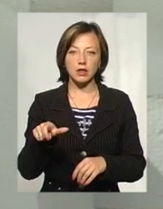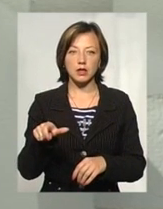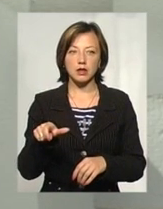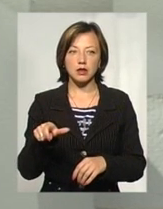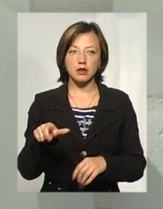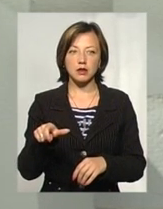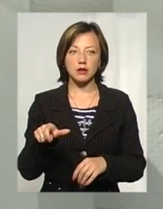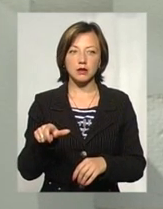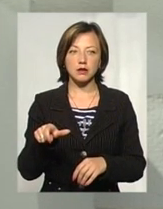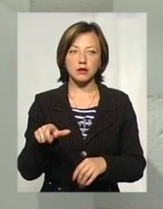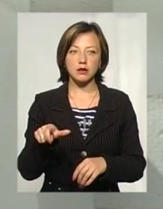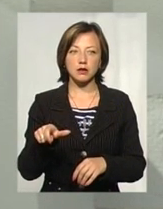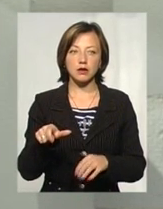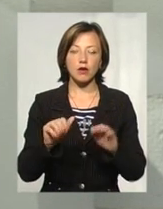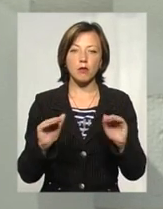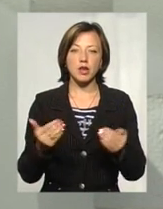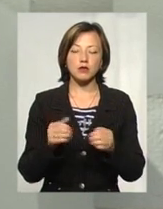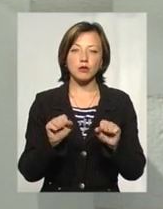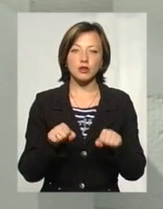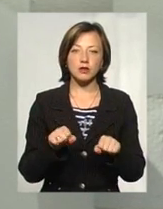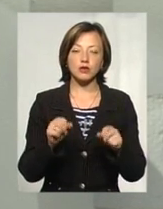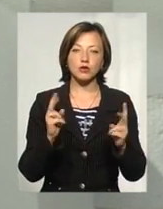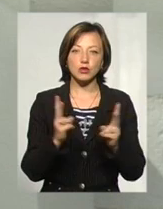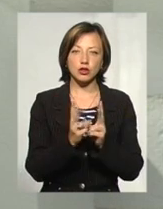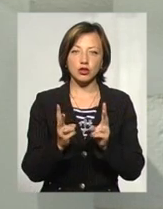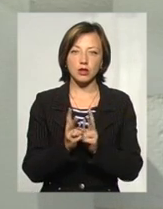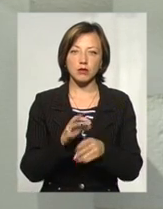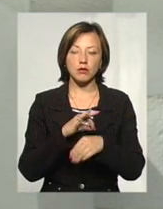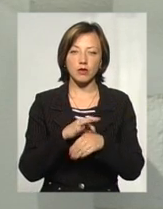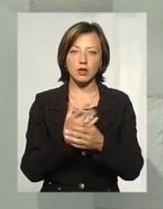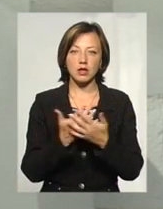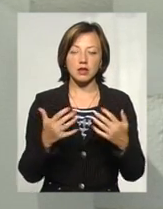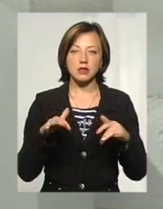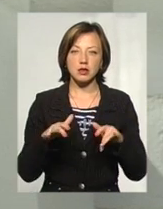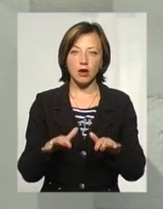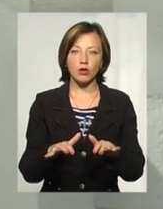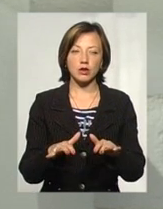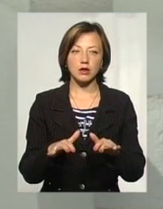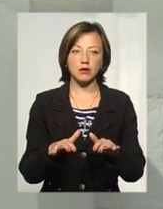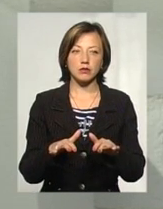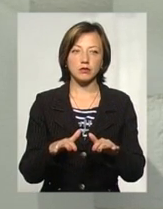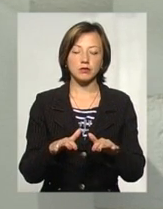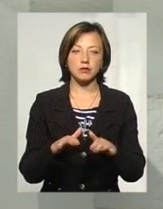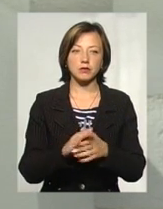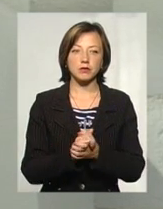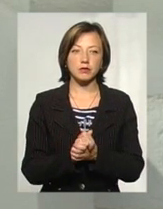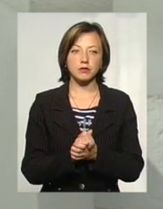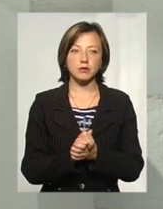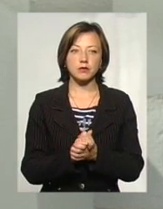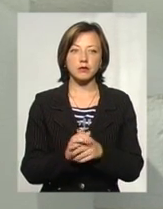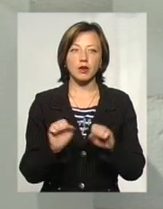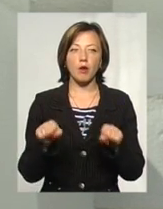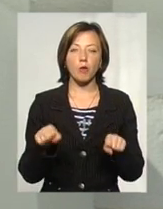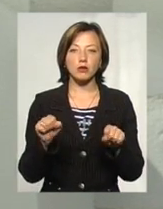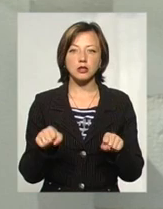можливо, обмеженими можливостями зможуть зустрічатися, проводити різні заходи. Можливо, там будуть